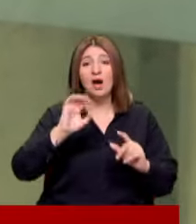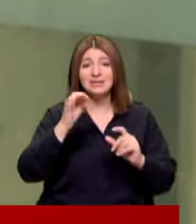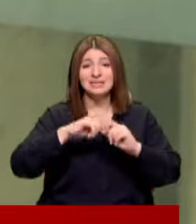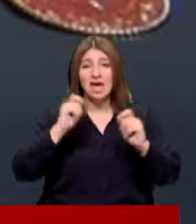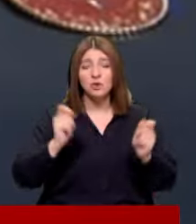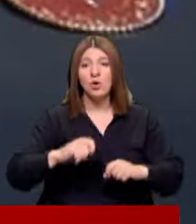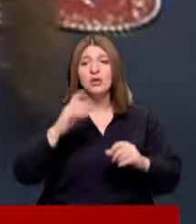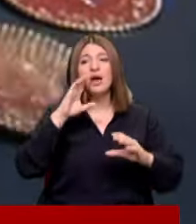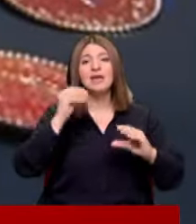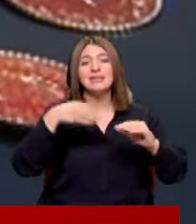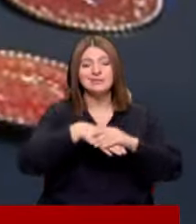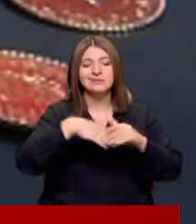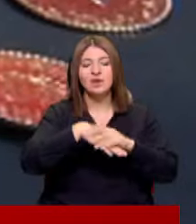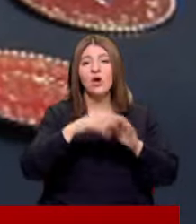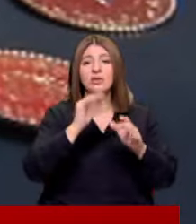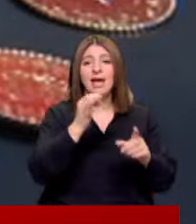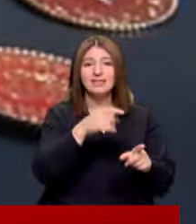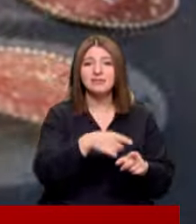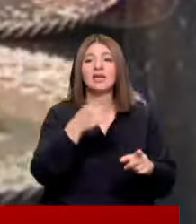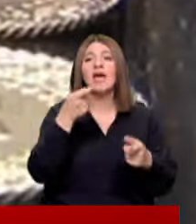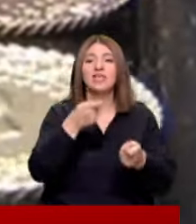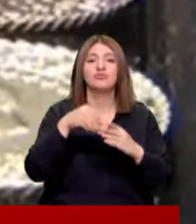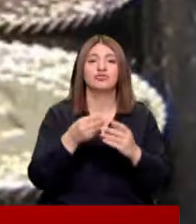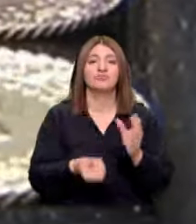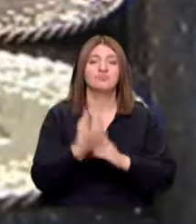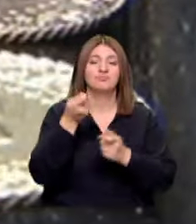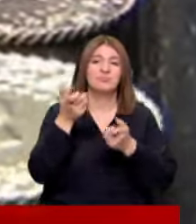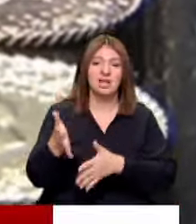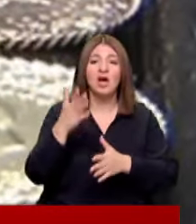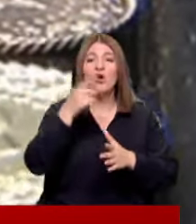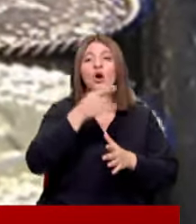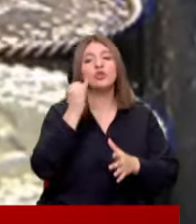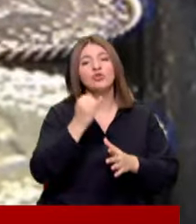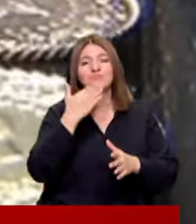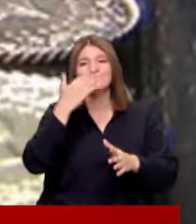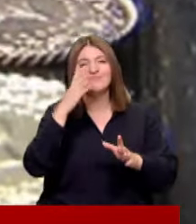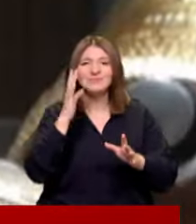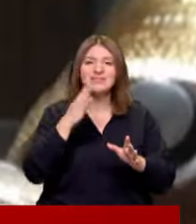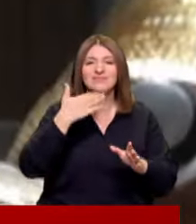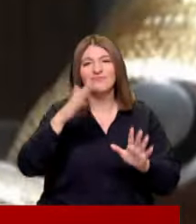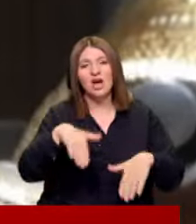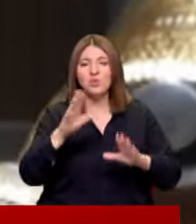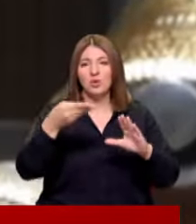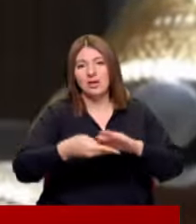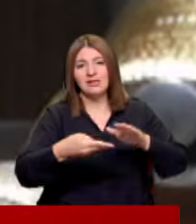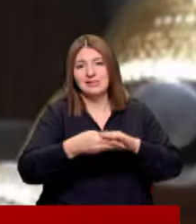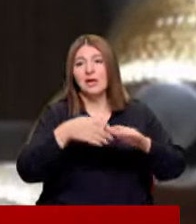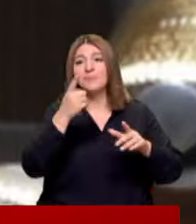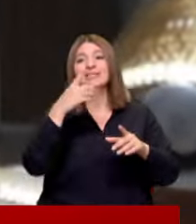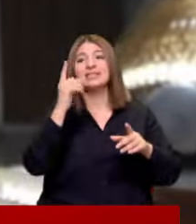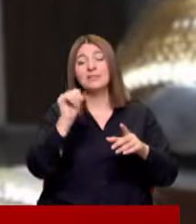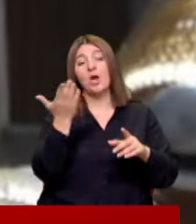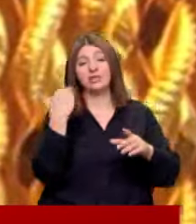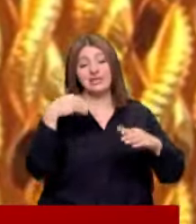Yastık altı altınlar eğitim masrafları için çıktı Kara günler için konmuştu yastık altına Bir zamanlar kenara altın koyabilenler